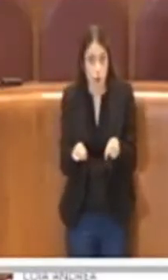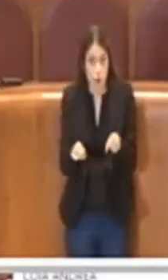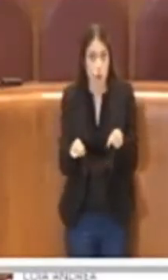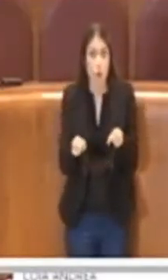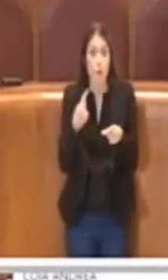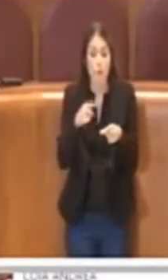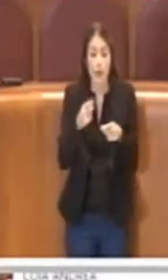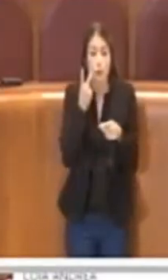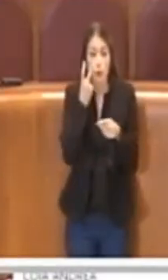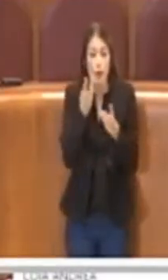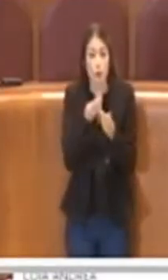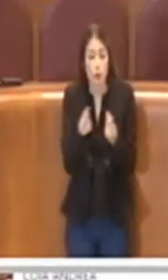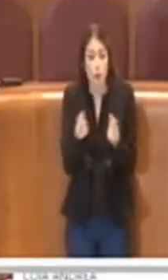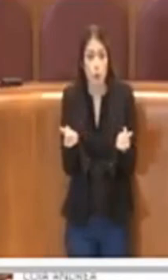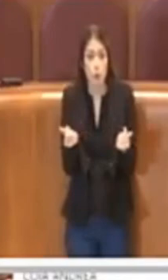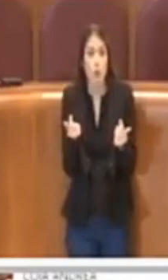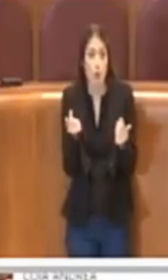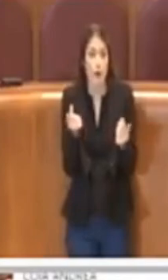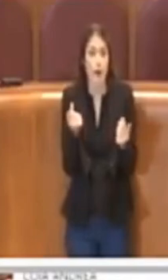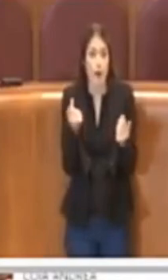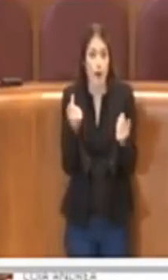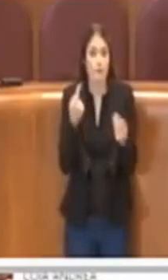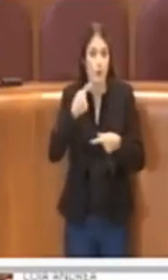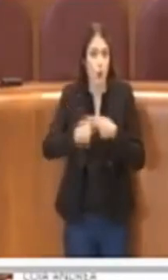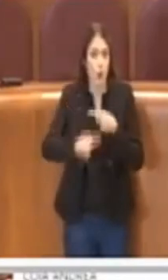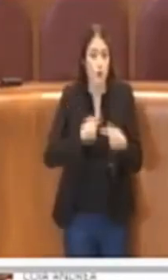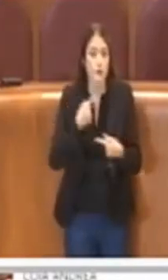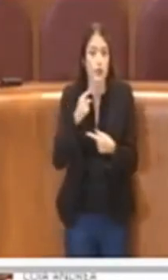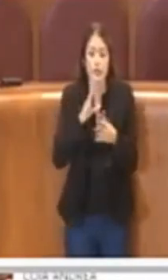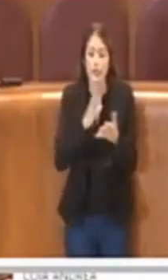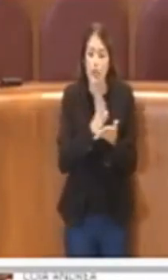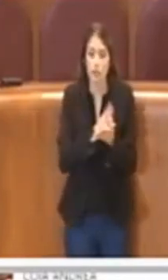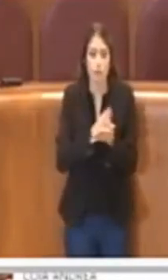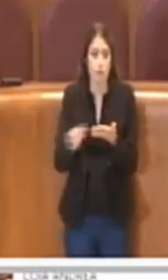assolutamente costante e totale. Grazie.